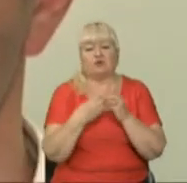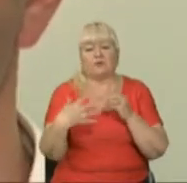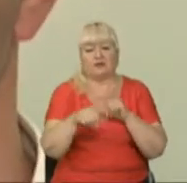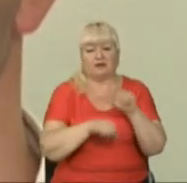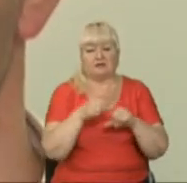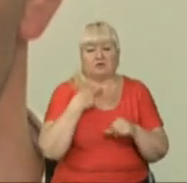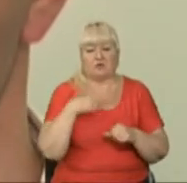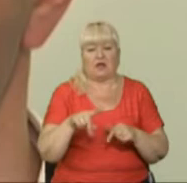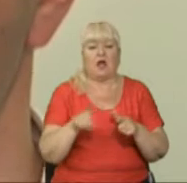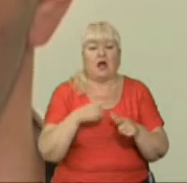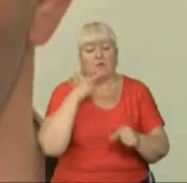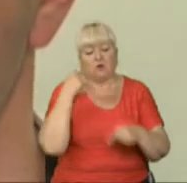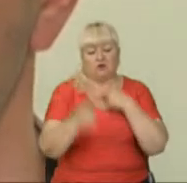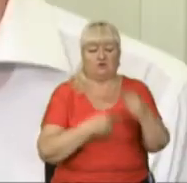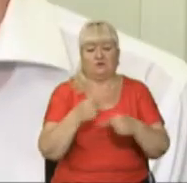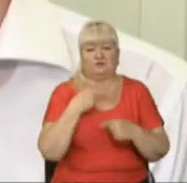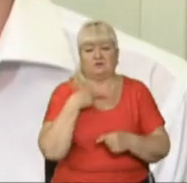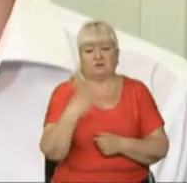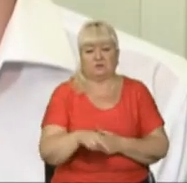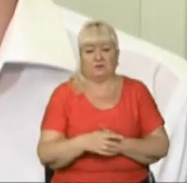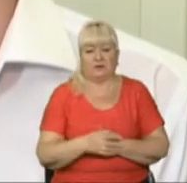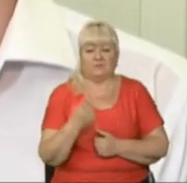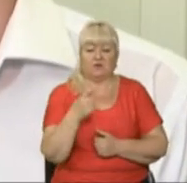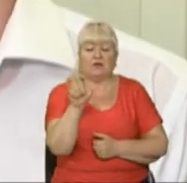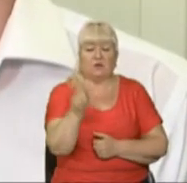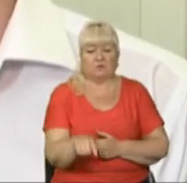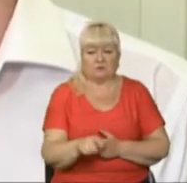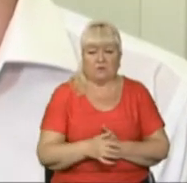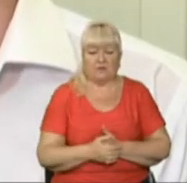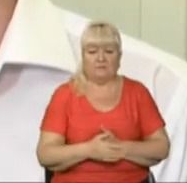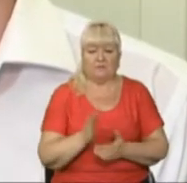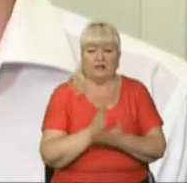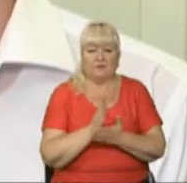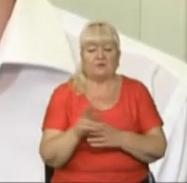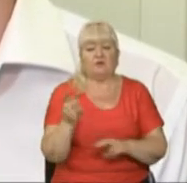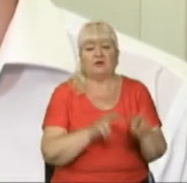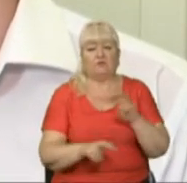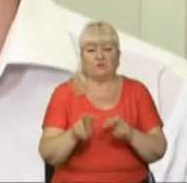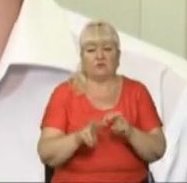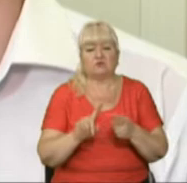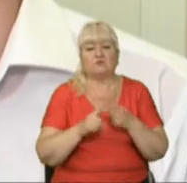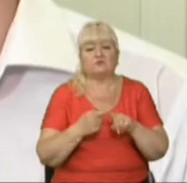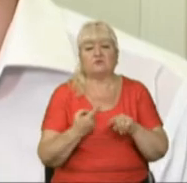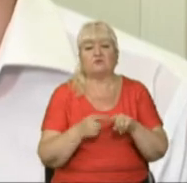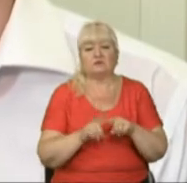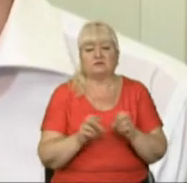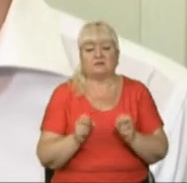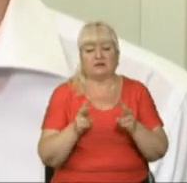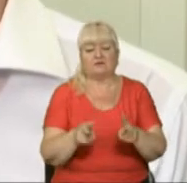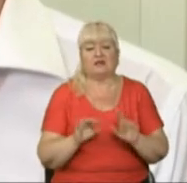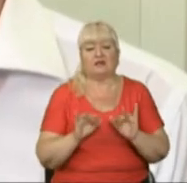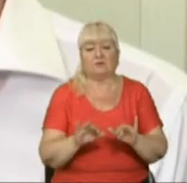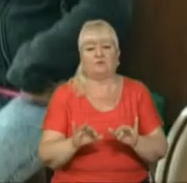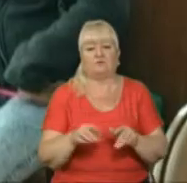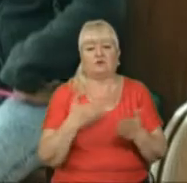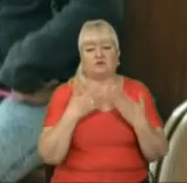позбавлення волі або довічне позбавлення волі. Одна особа перебуває в розшуку, у зв'язку з тим кримінальне проведження відносно